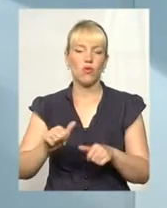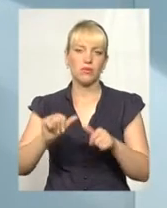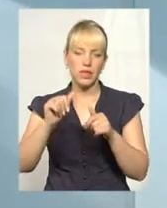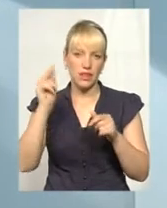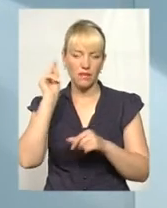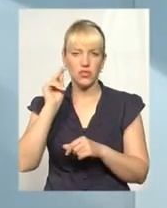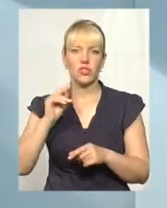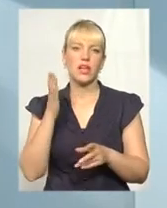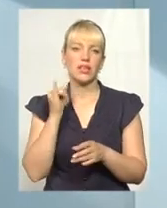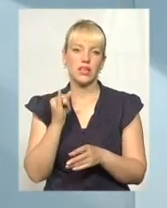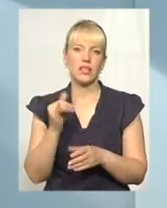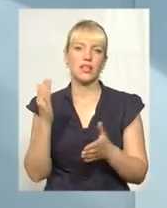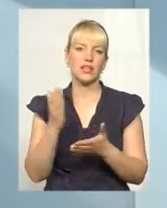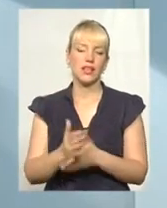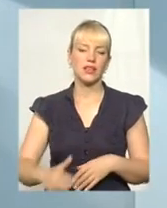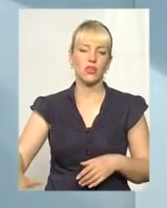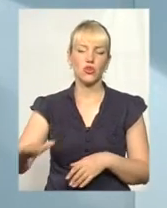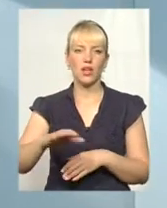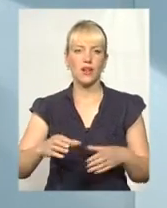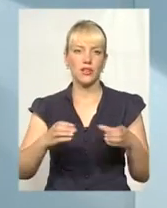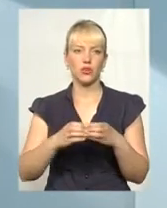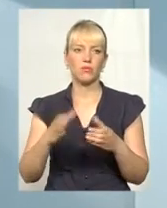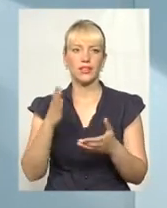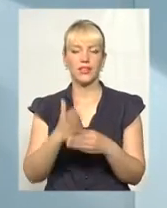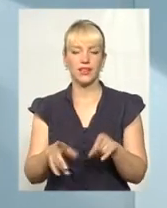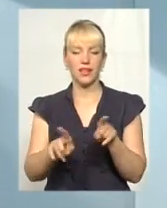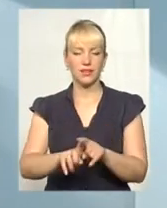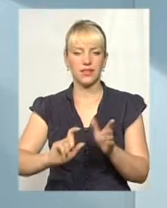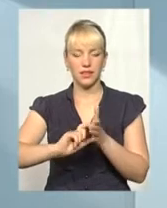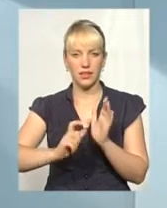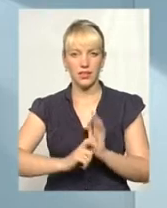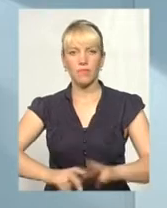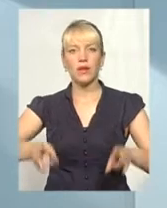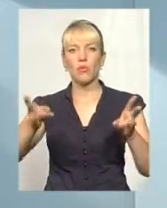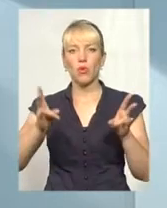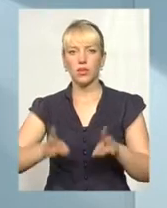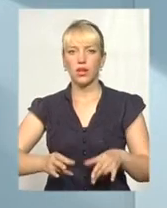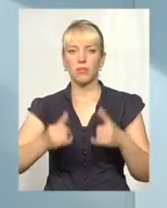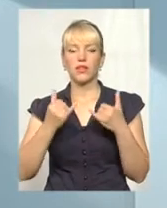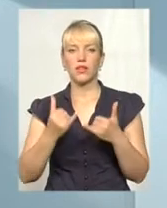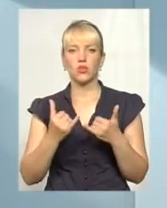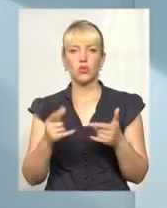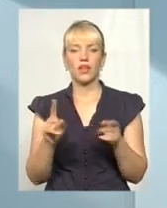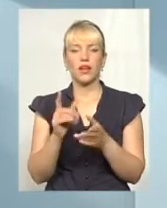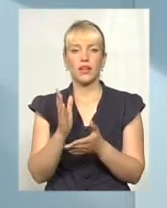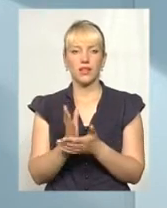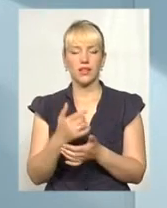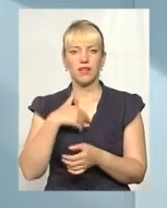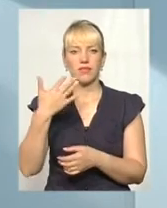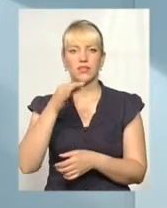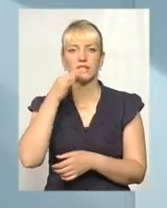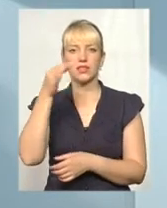громадах, які новостворені у нас, також є ті класи. Потреба на сьогодні та, яка є, от я сказала, що